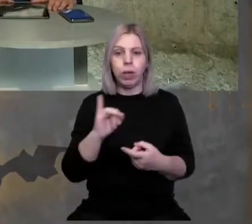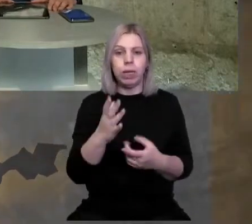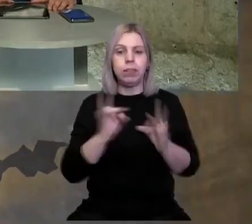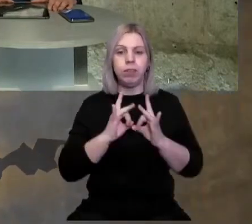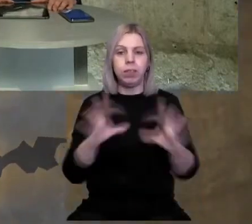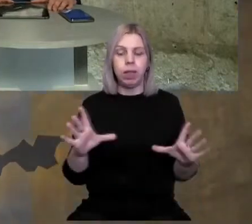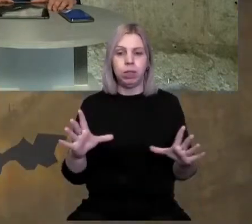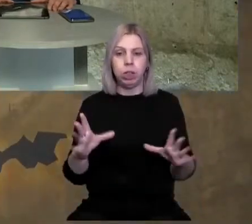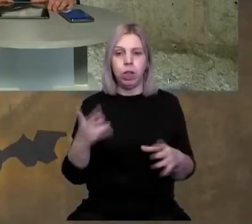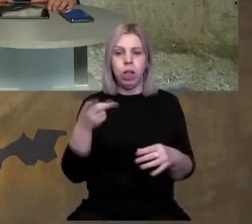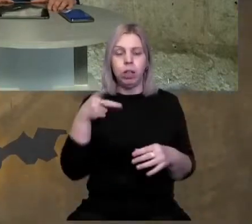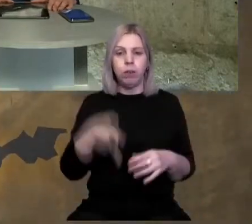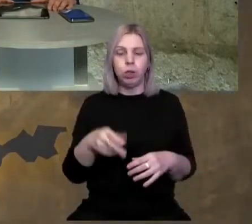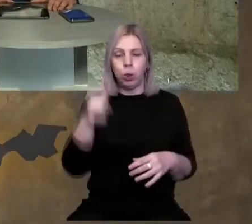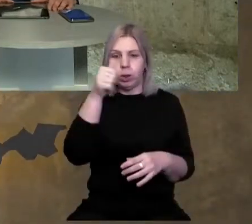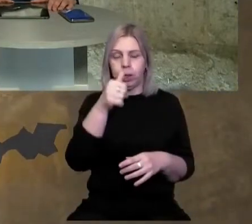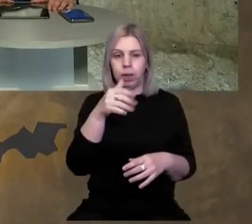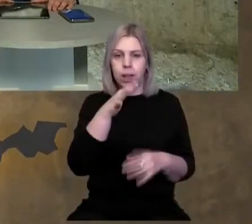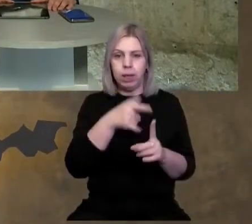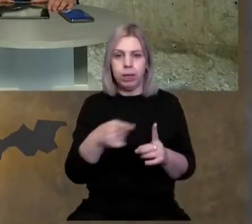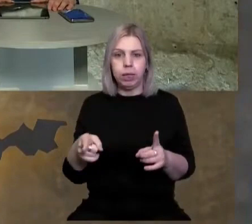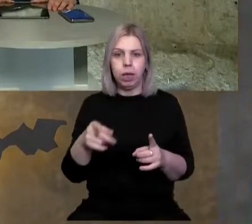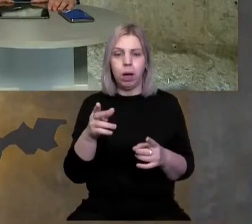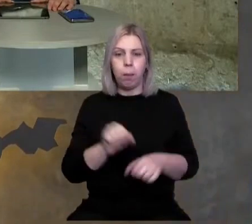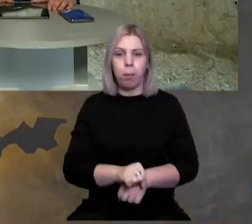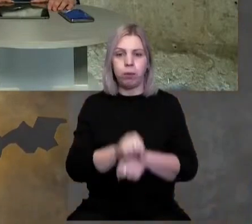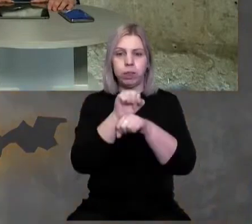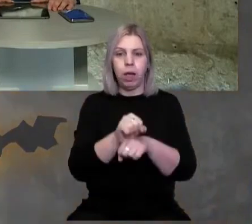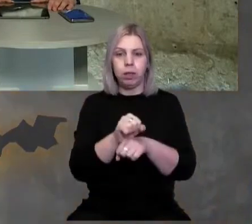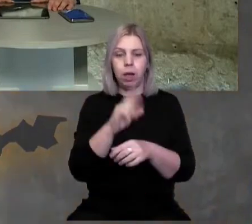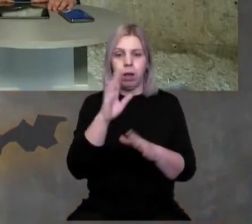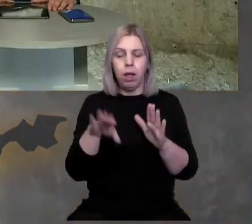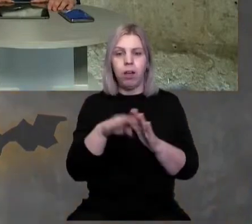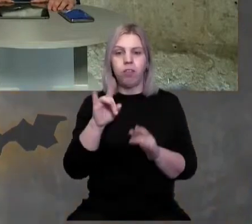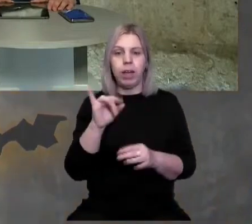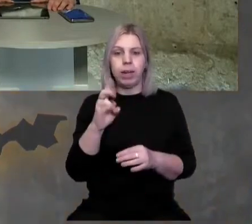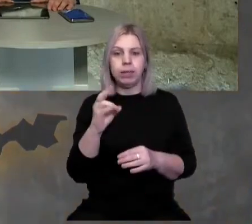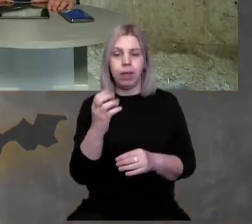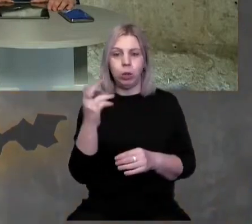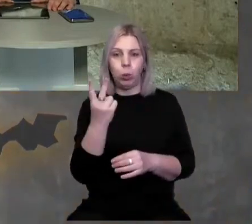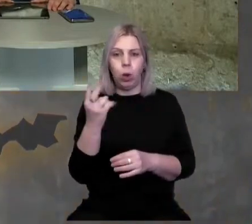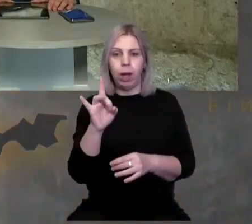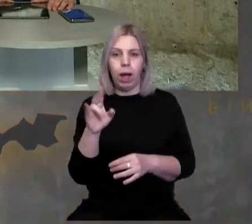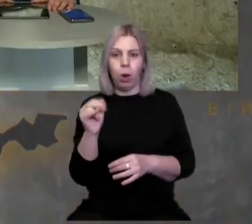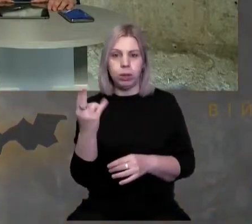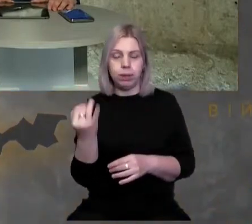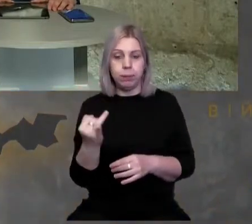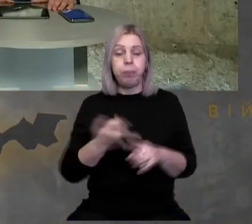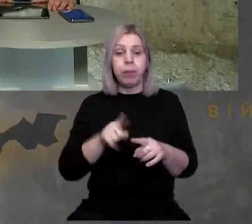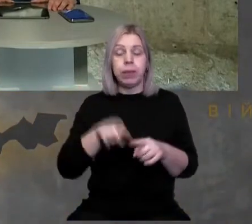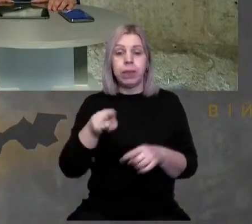відзначенням 200-ліття повстання під проводом Ференса ІІ Ракуці. І